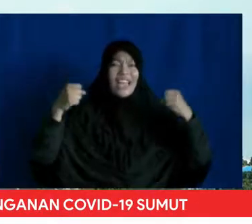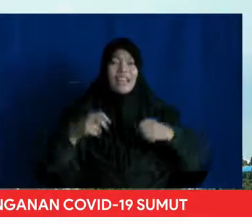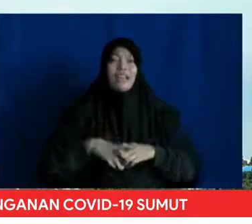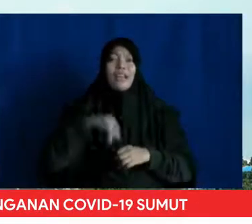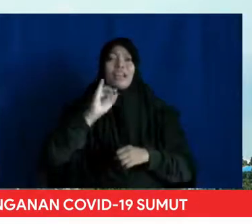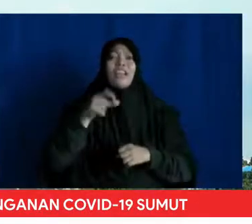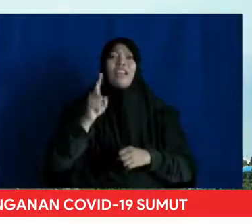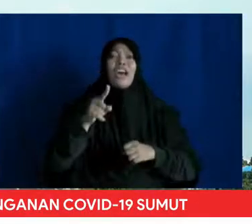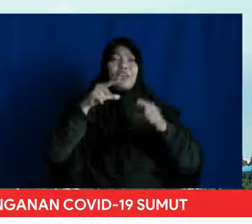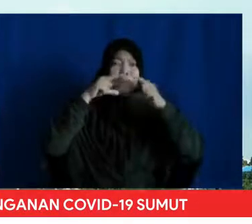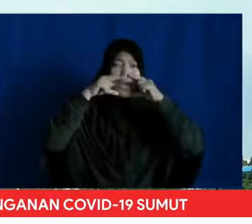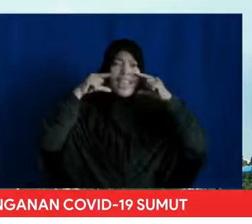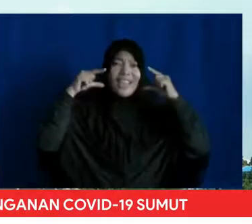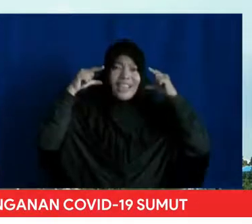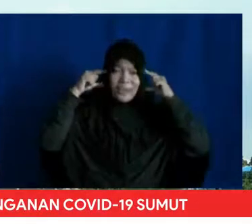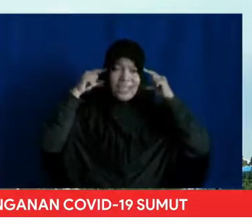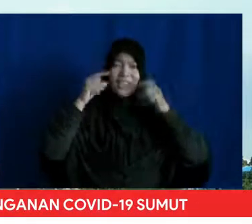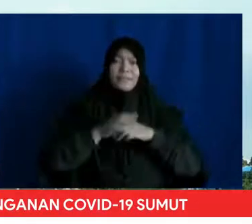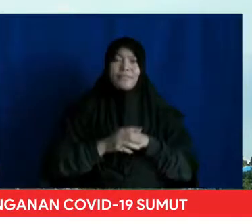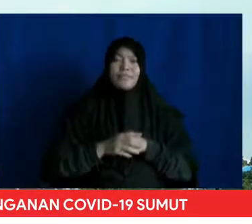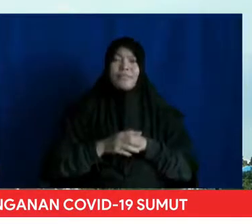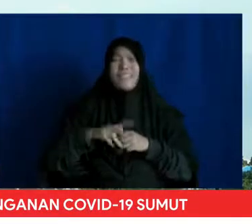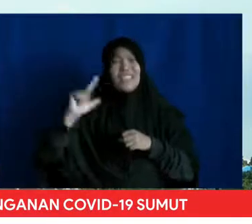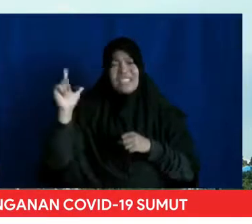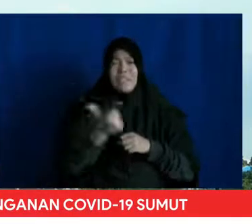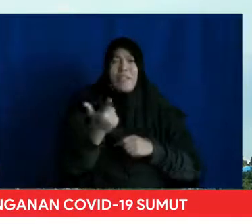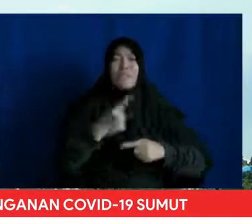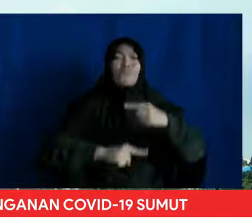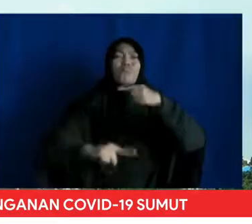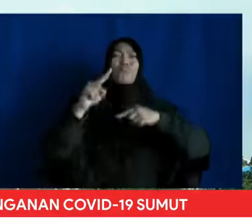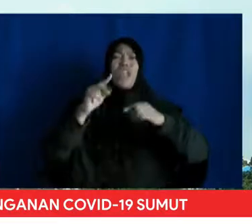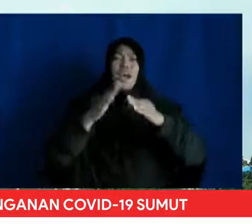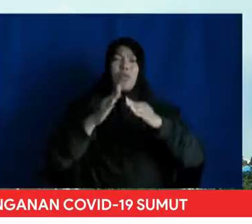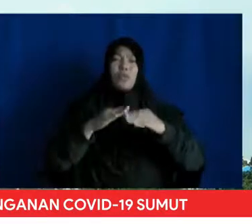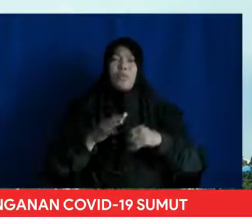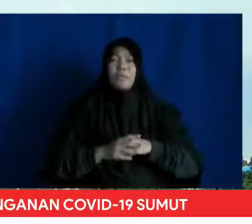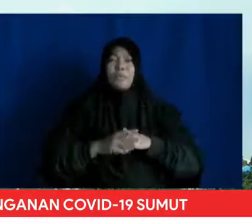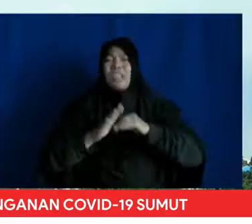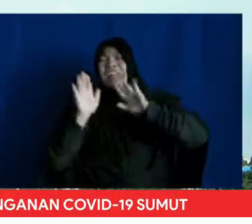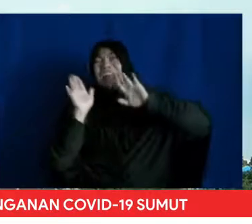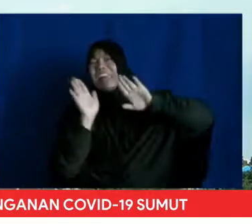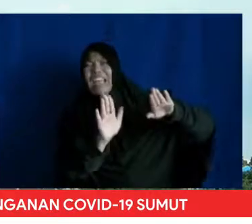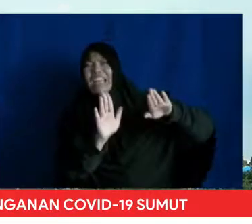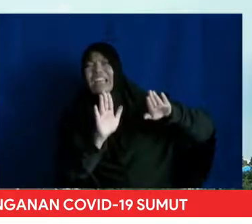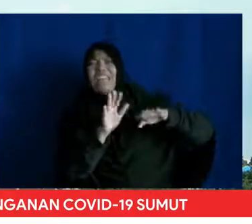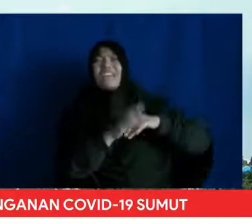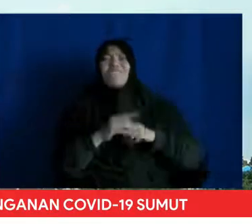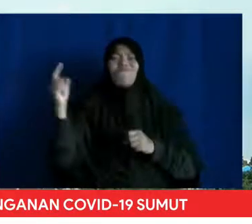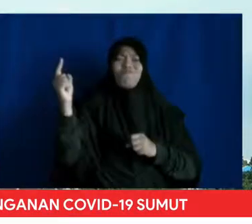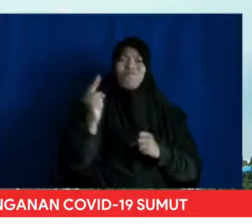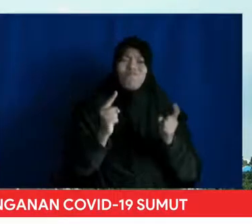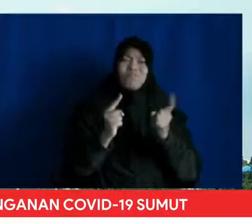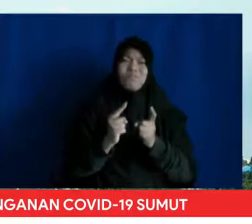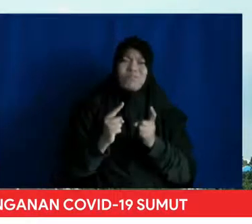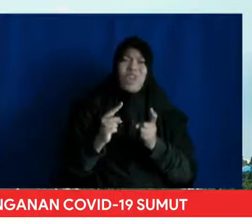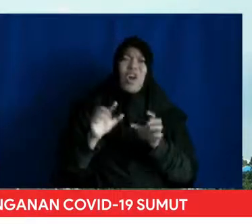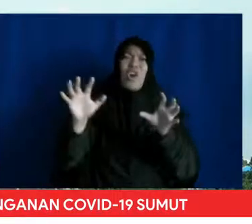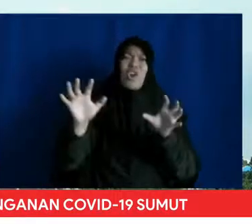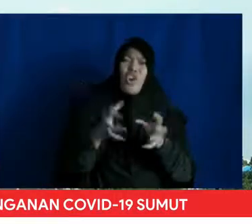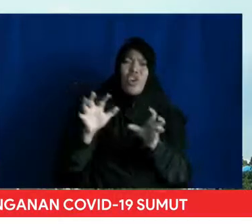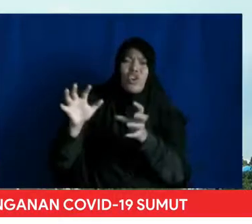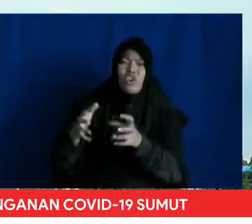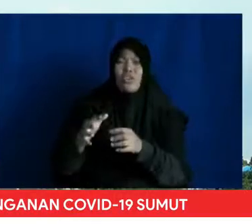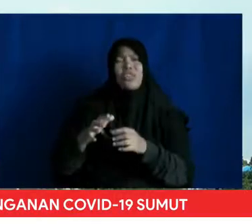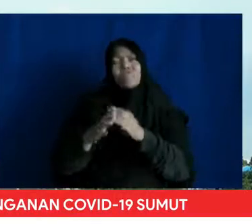Dan batasi waktunya jika terpaksa keluar rumah Hindari kerumunan Hindari naik kenderaan umum dengan penumpang yang penuh